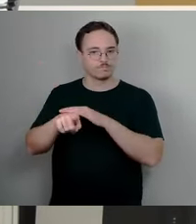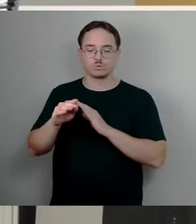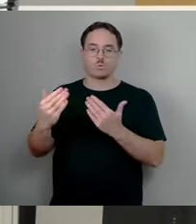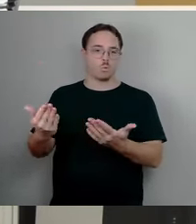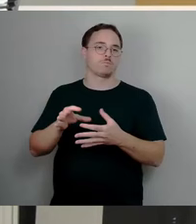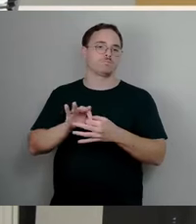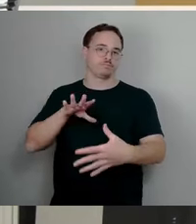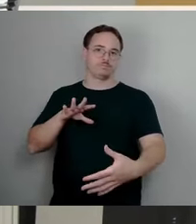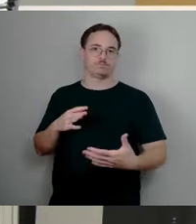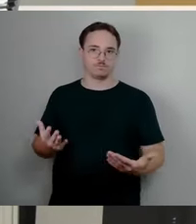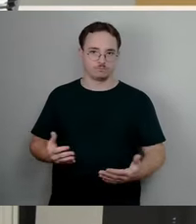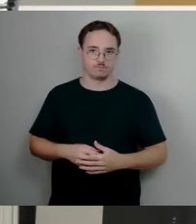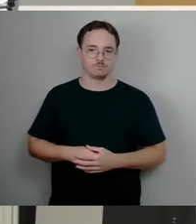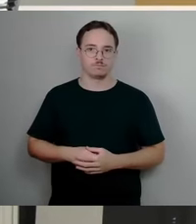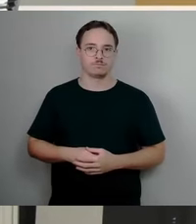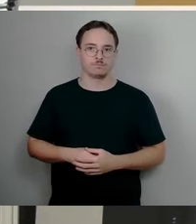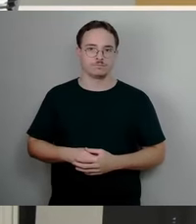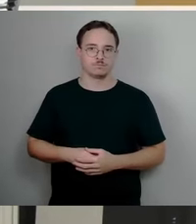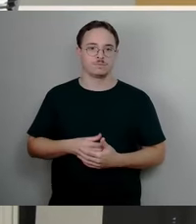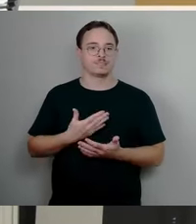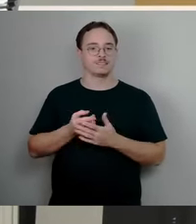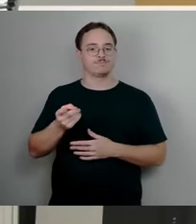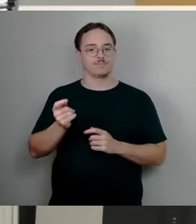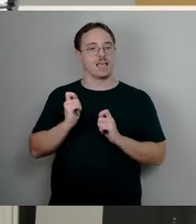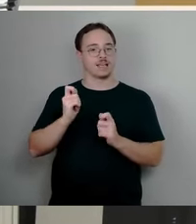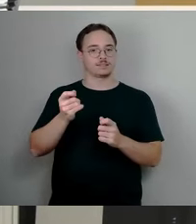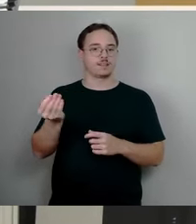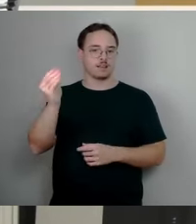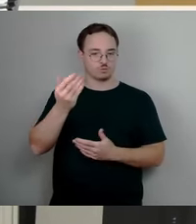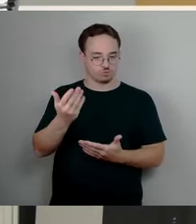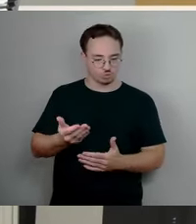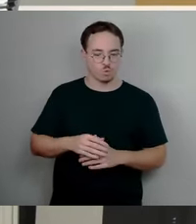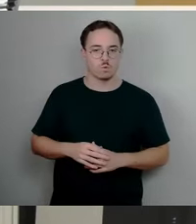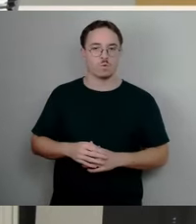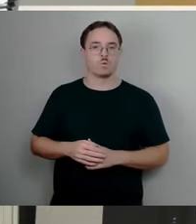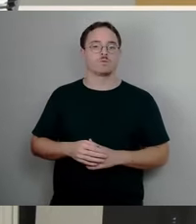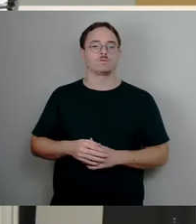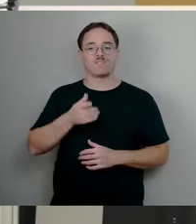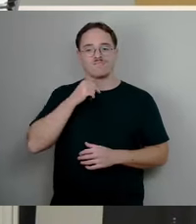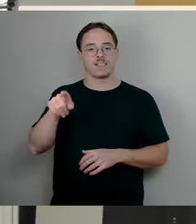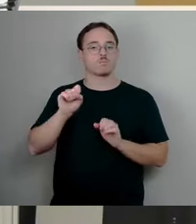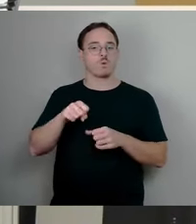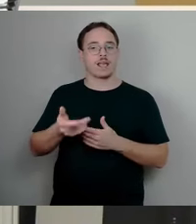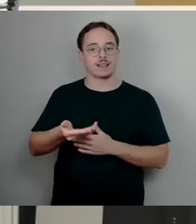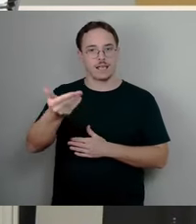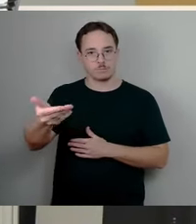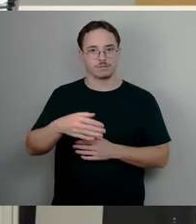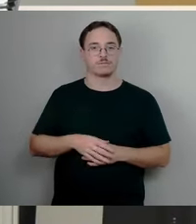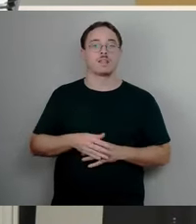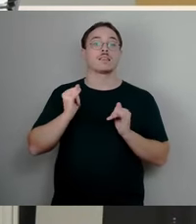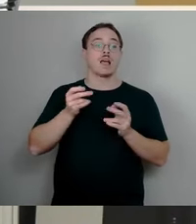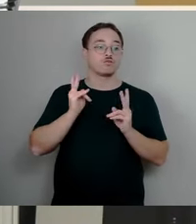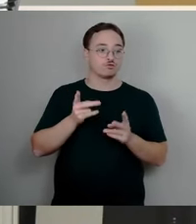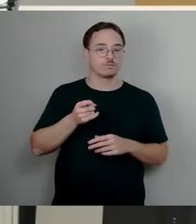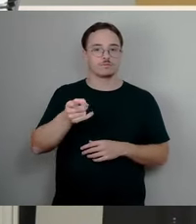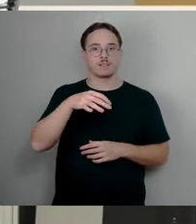Möglichkeit geschaffen wird, deswegen haben wir diesen Ergänzungsantrag im federführenden Ausschuss eingebracht. Und ja, die Parteien wirken halt an der